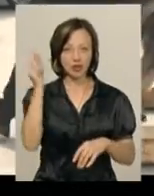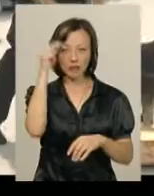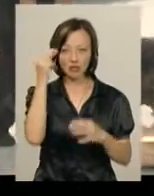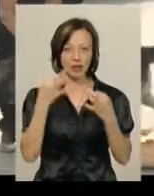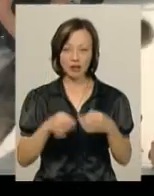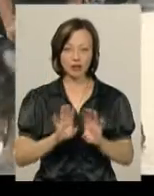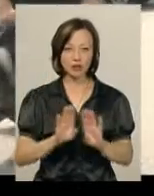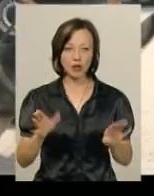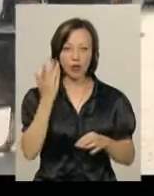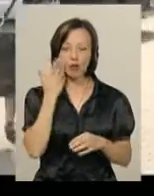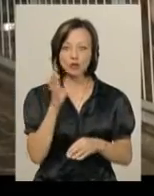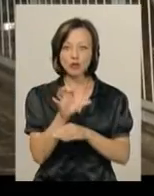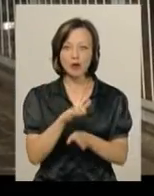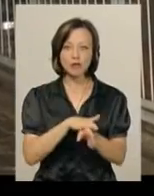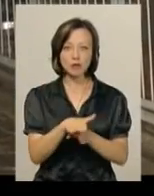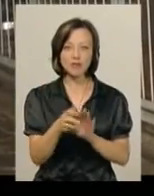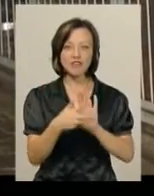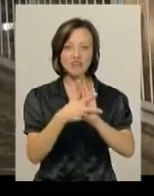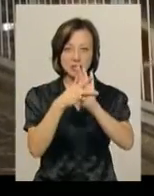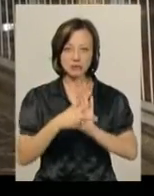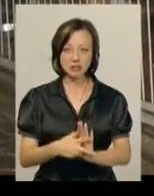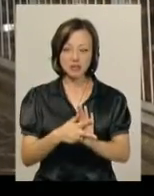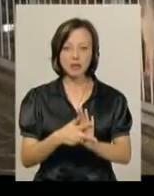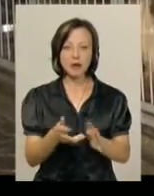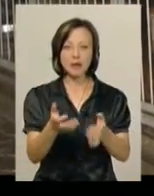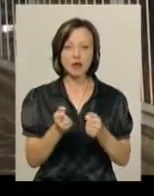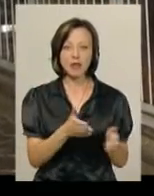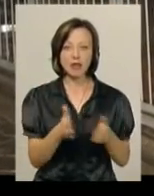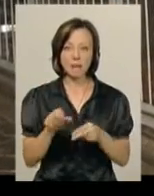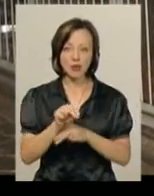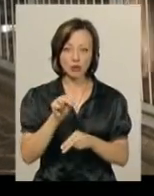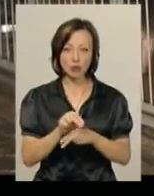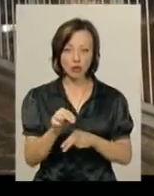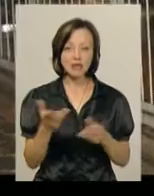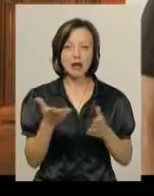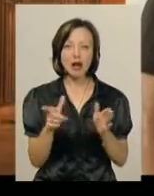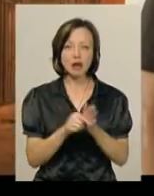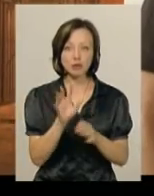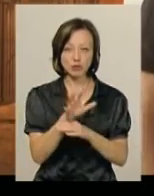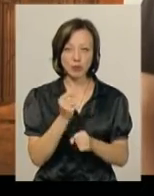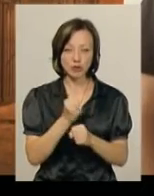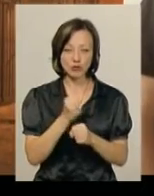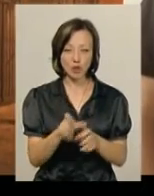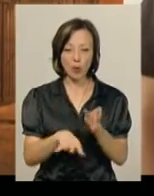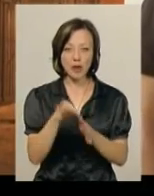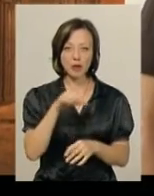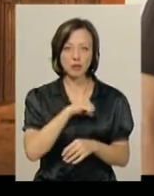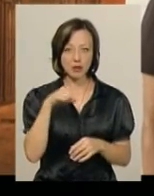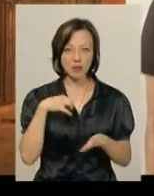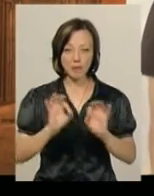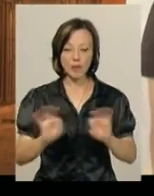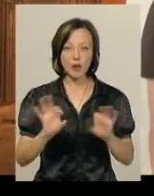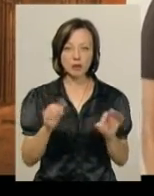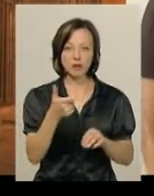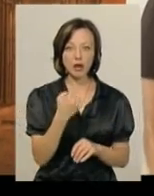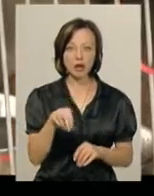допускаються. Коли собаці виповнюються 8 місяців, його оберуть на підготовку. З яким псом працювати, кінологи обирають самі, пояснює Сергій